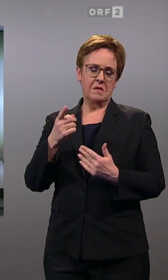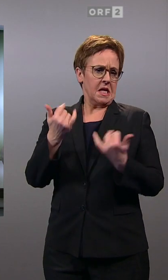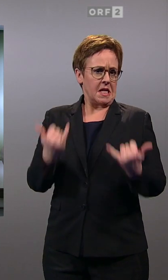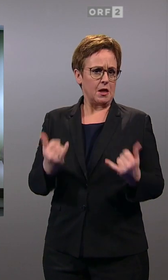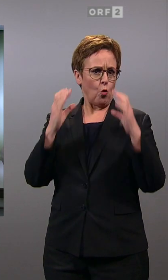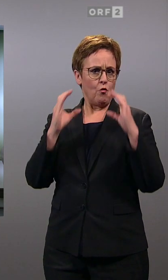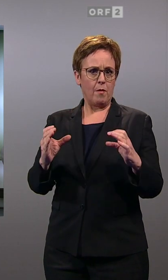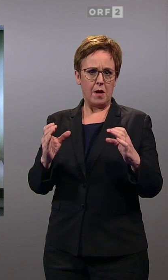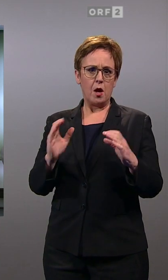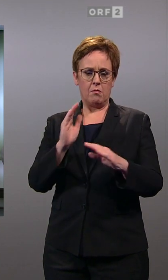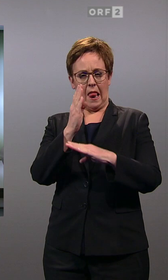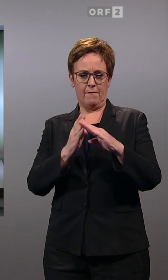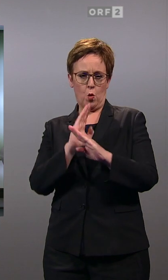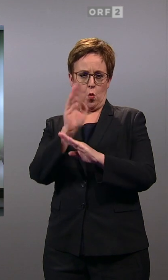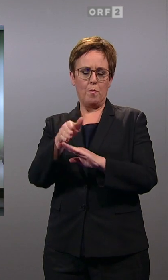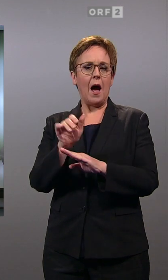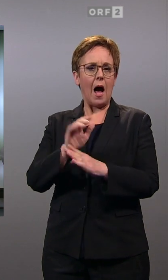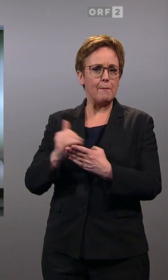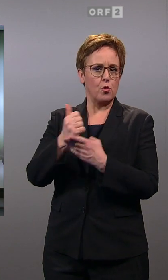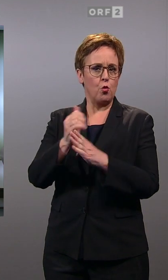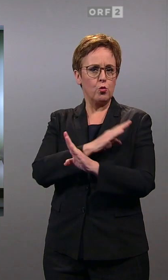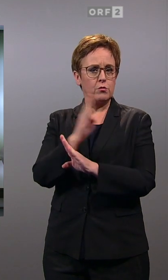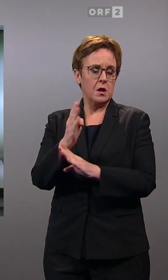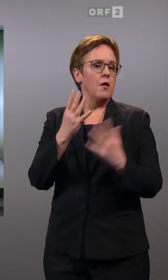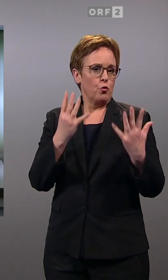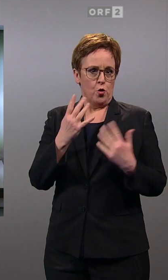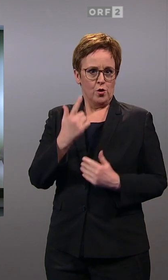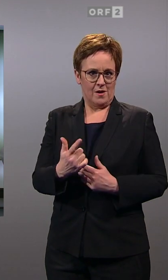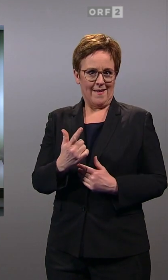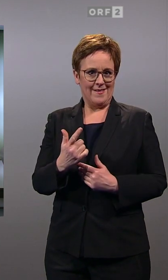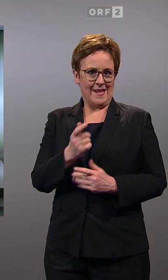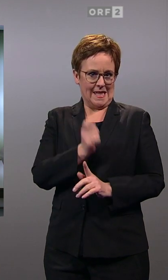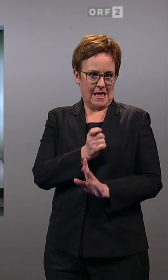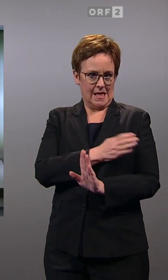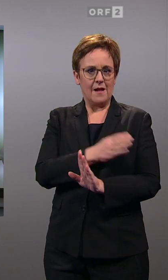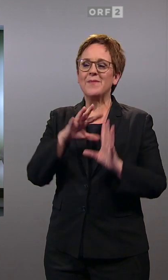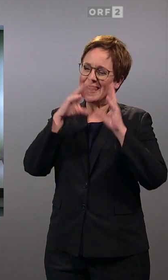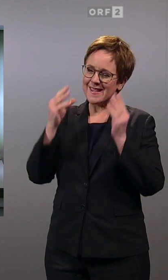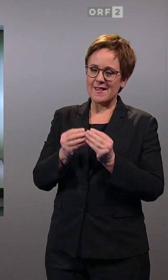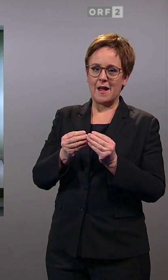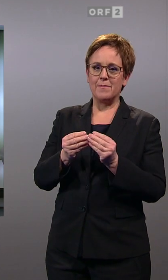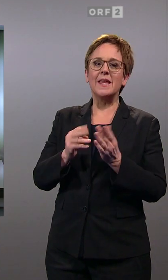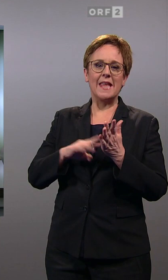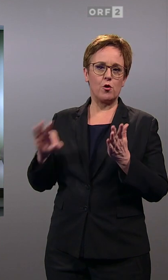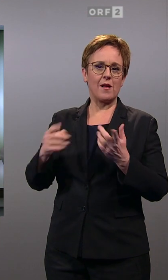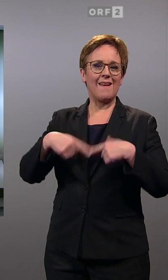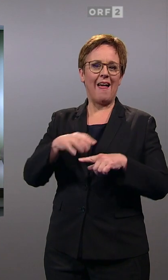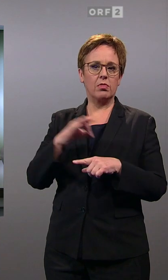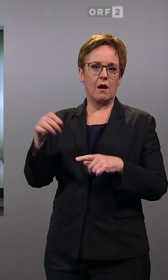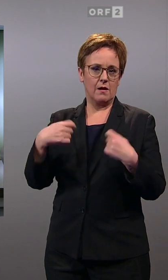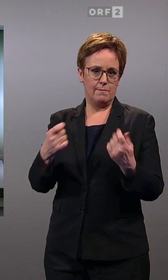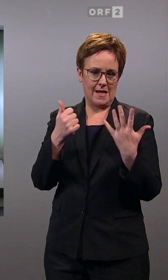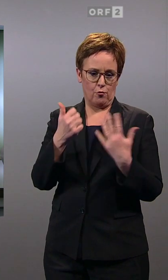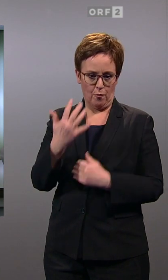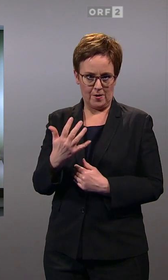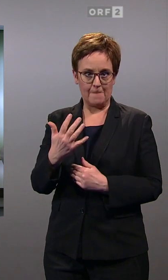Mandatsmehrheit, in dem Fall absolute gleich, von 29 Sitzen, von 56, die insgesamt im Landtag zu verteilen sind.